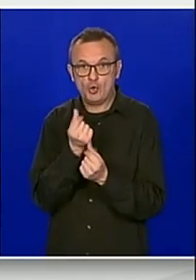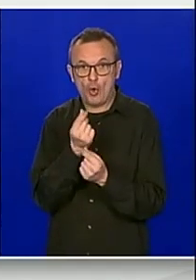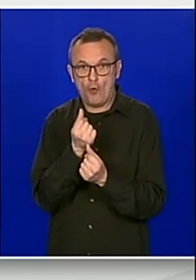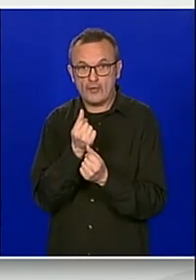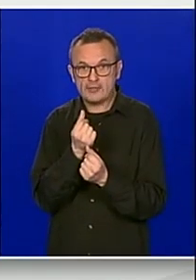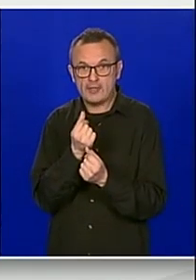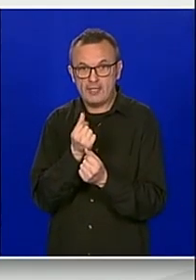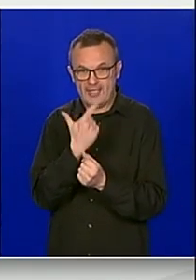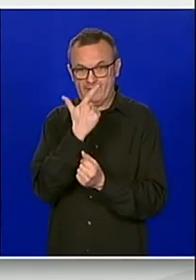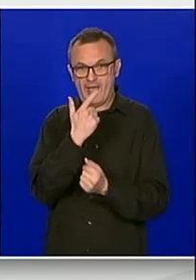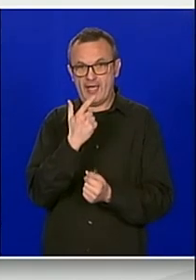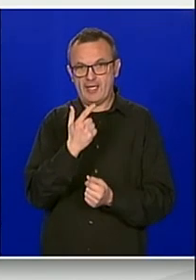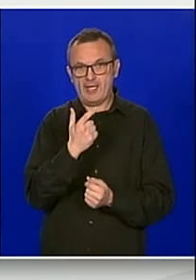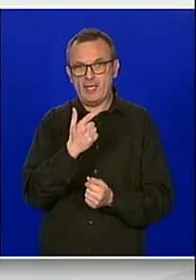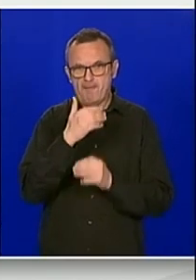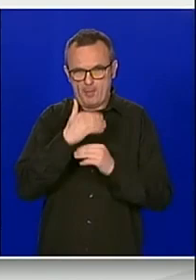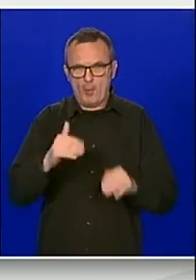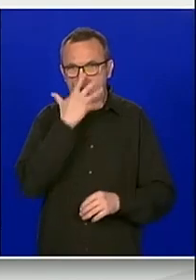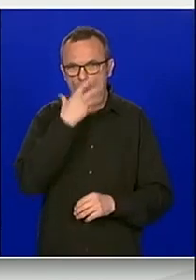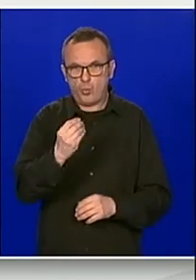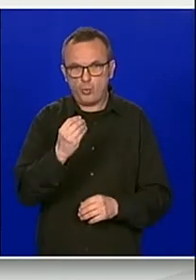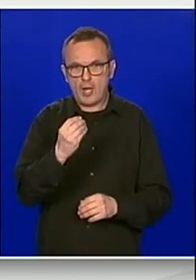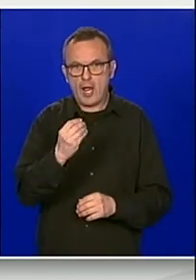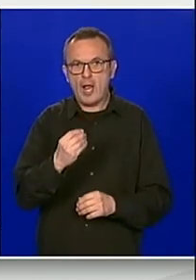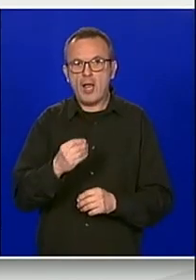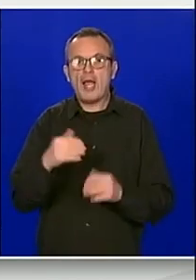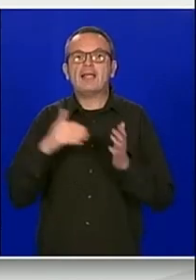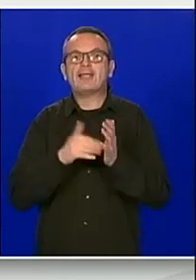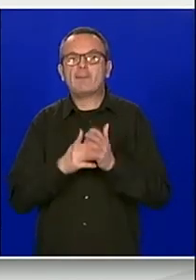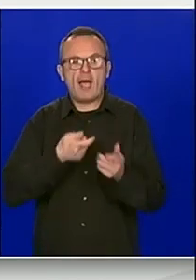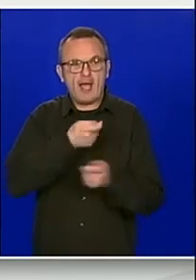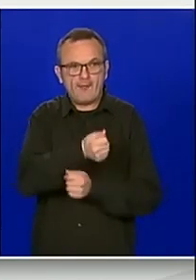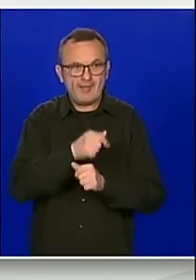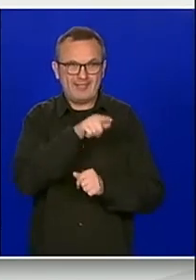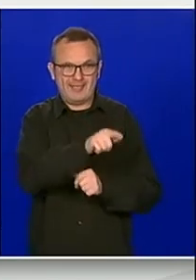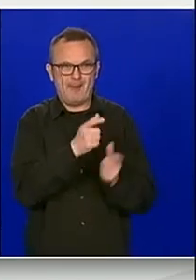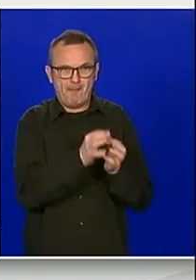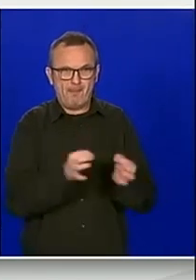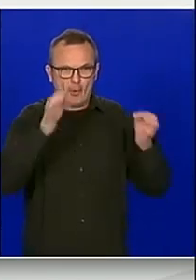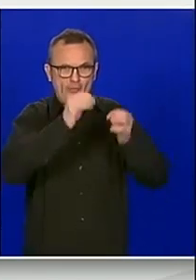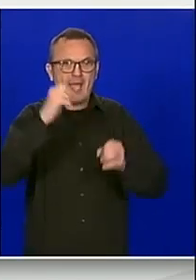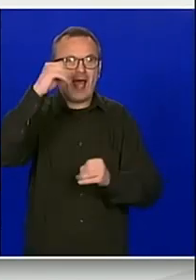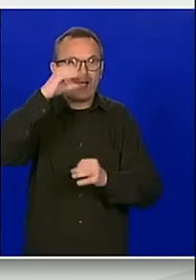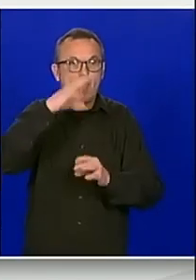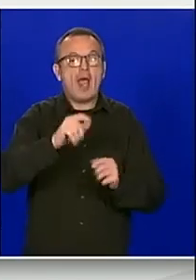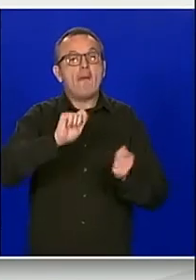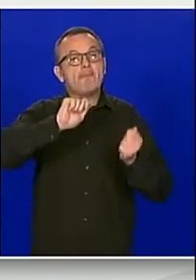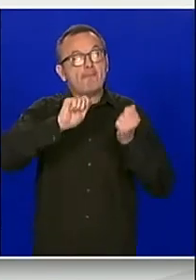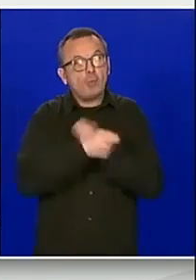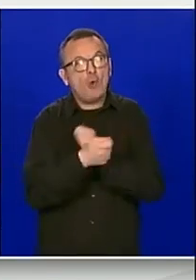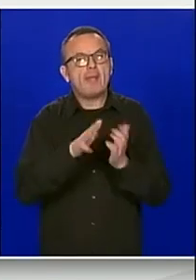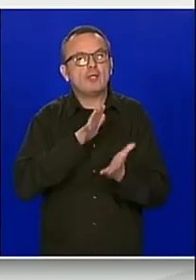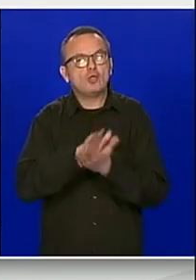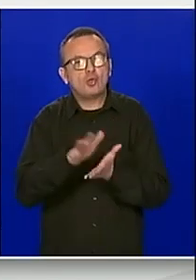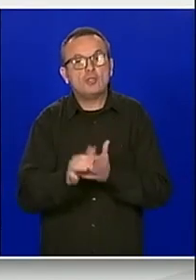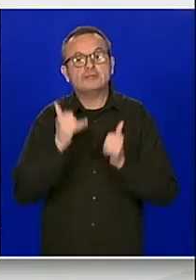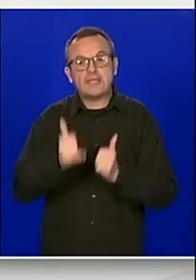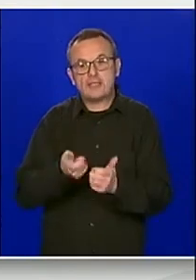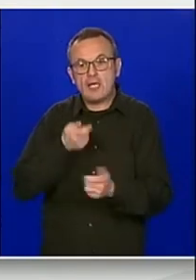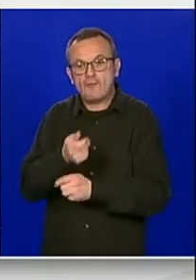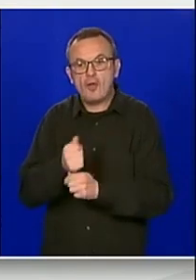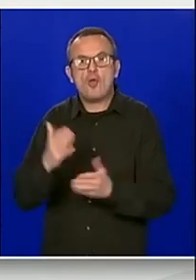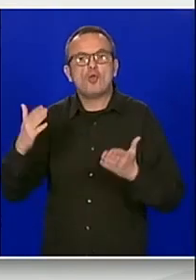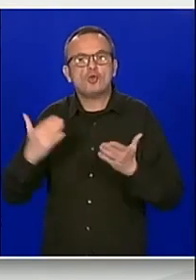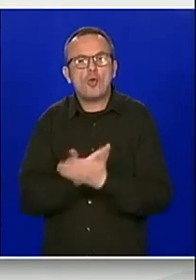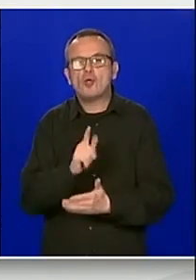iznosu od tih 2 miliona i 850 tisuća, namjenjena za financiranje tog projekta i zgradnje javne rasvijete, prenamjene i za financiranje novog